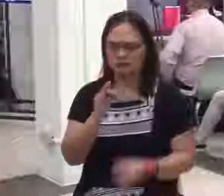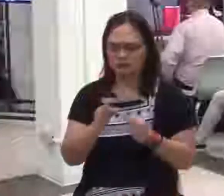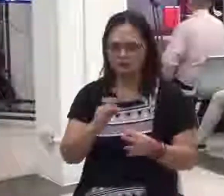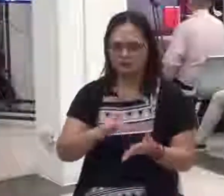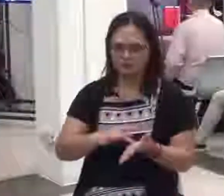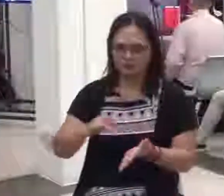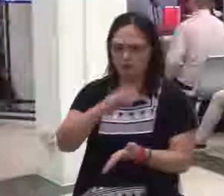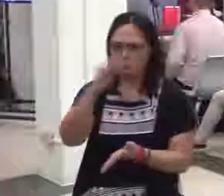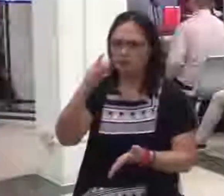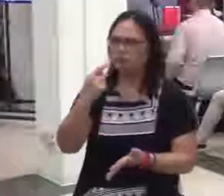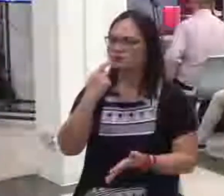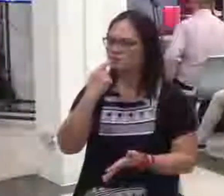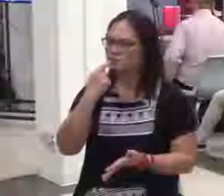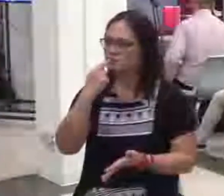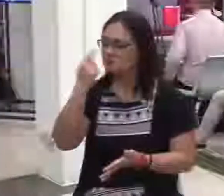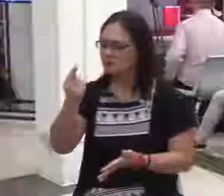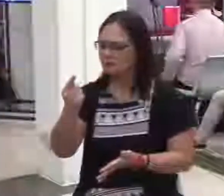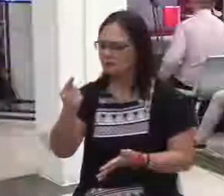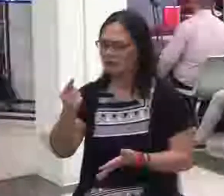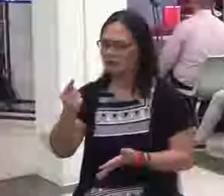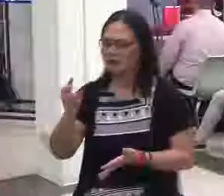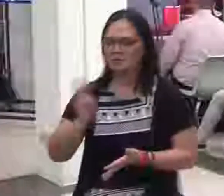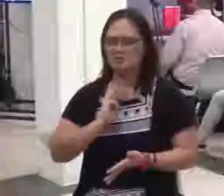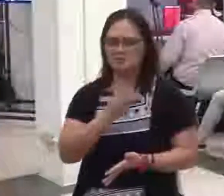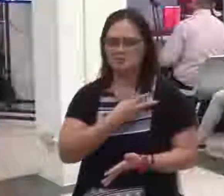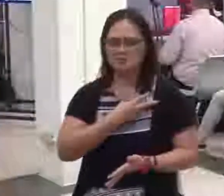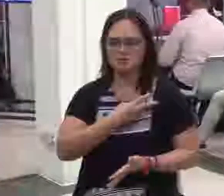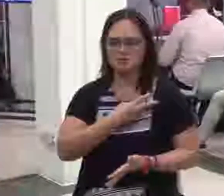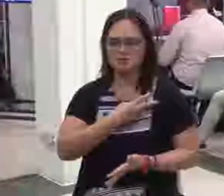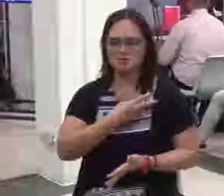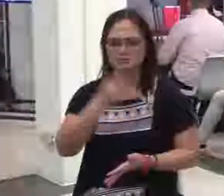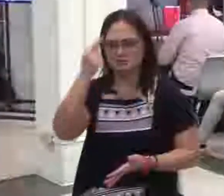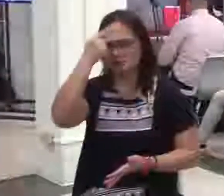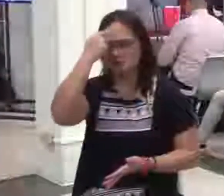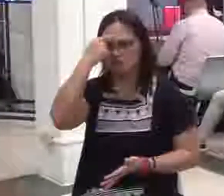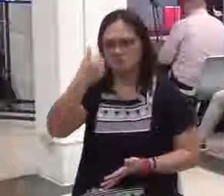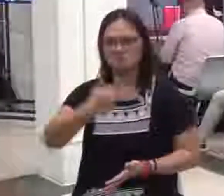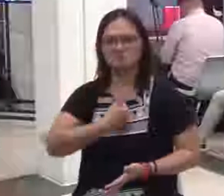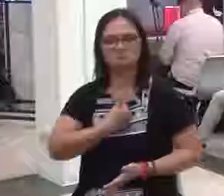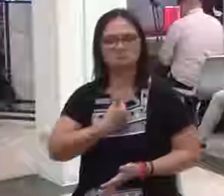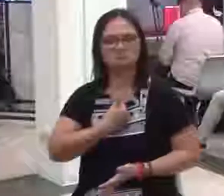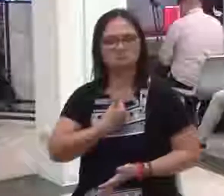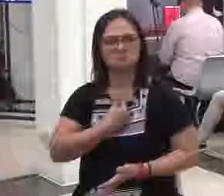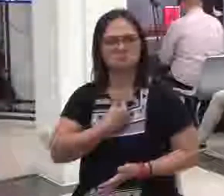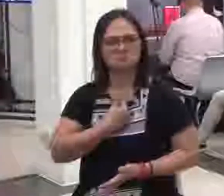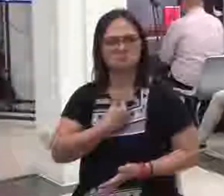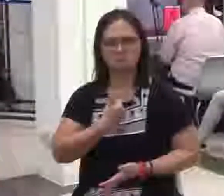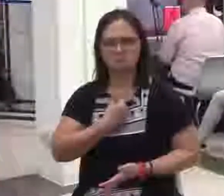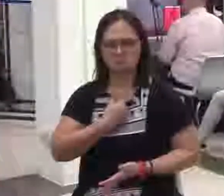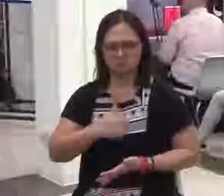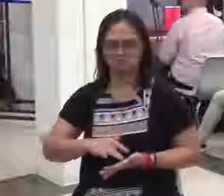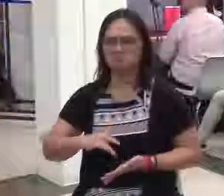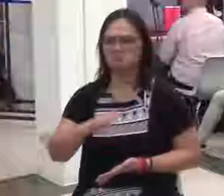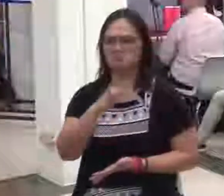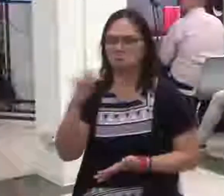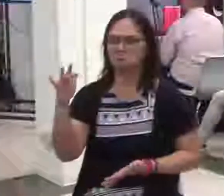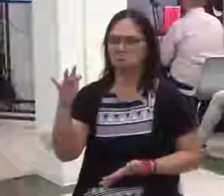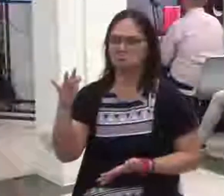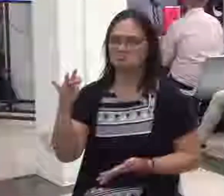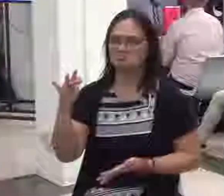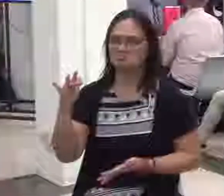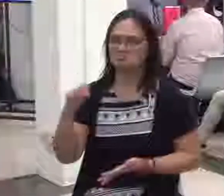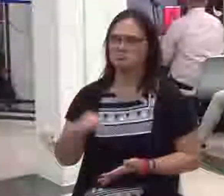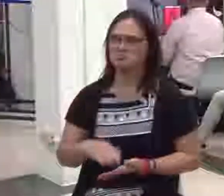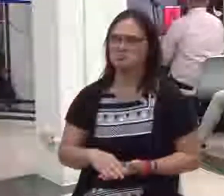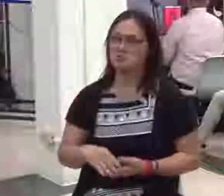isaksak yung luwalhati natin. Yung titulo natin. Ano po? Kaya nga minsan naunawaan ko rin